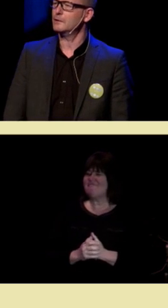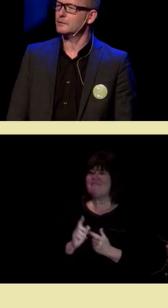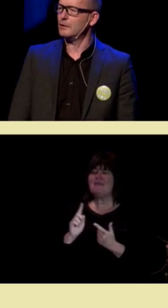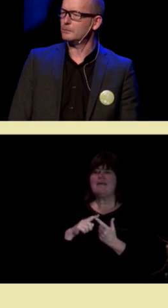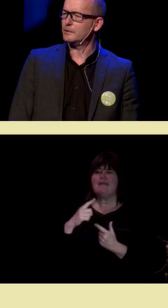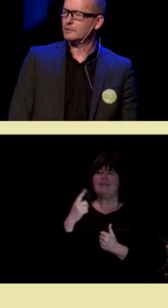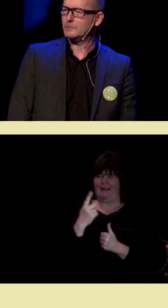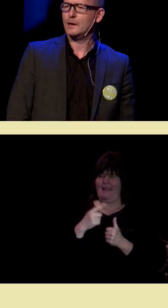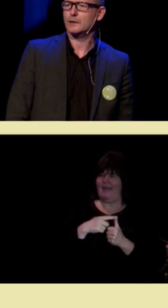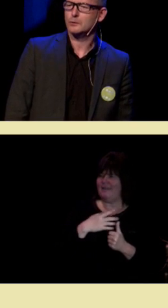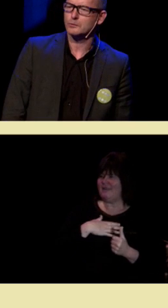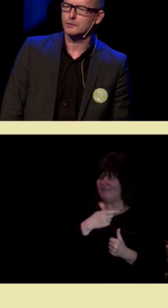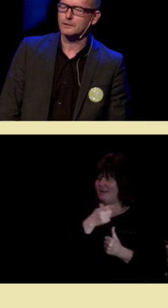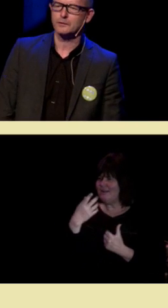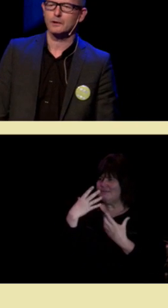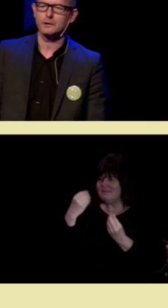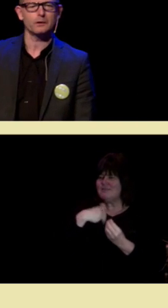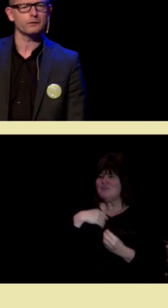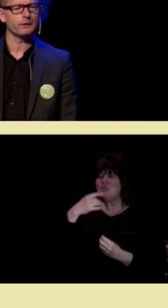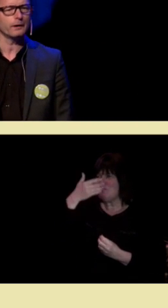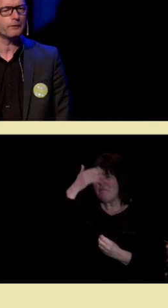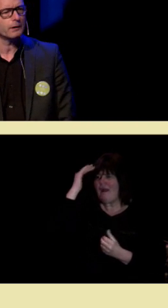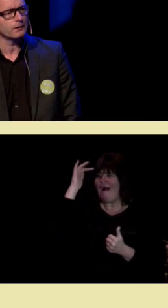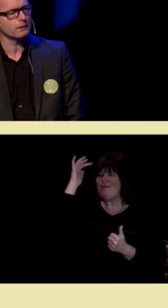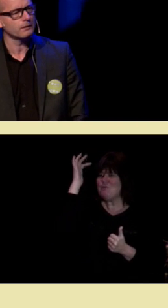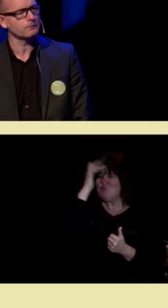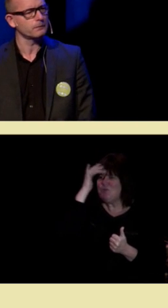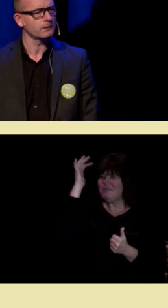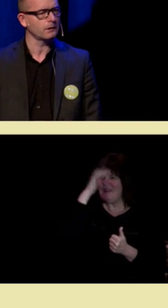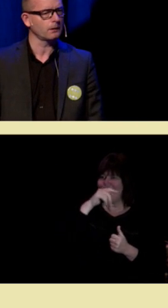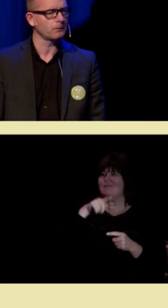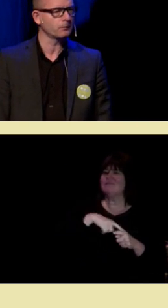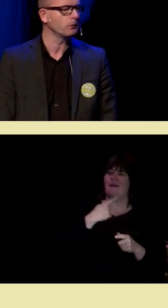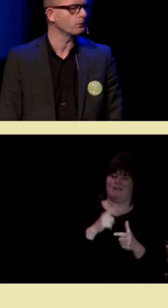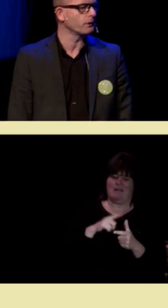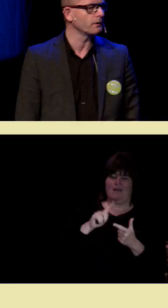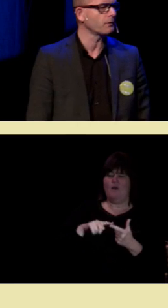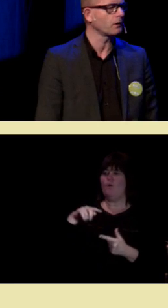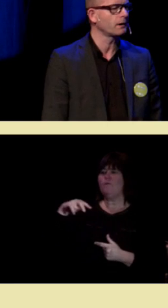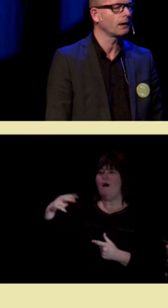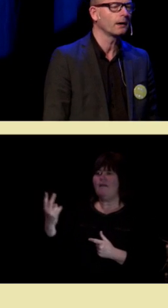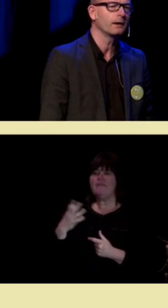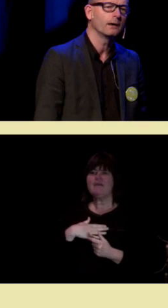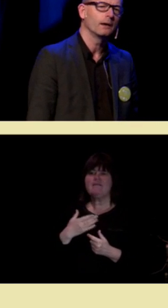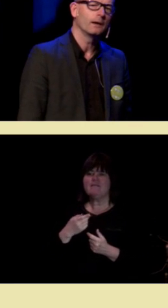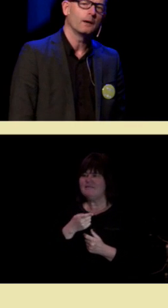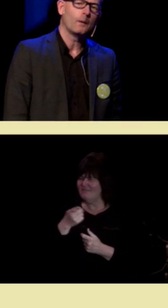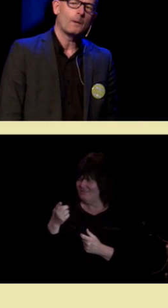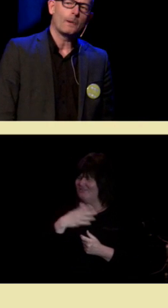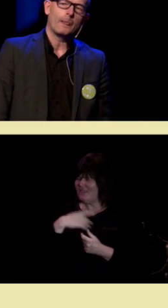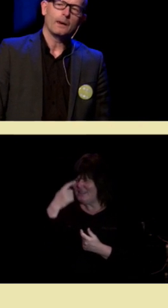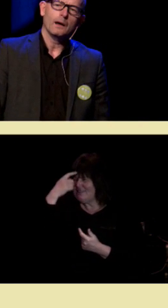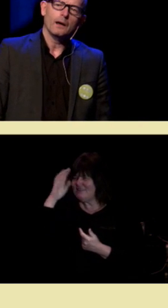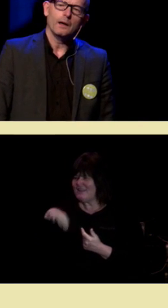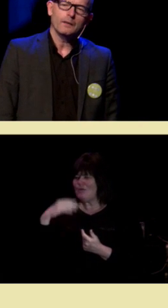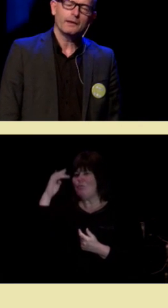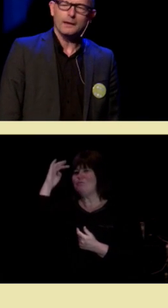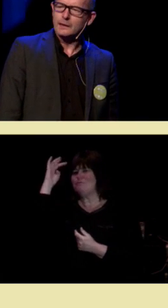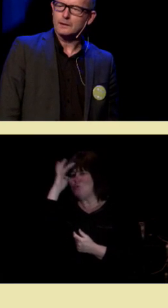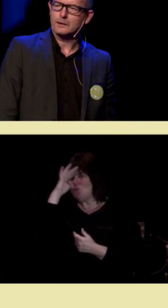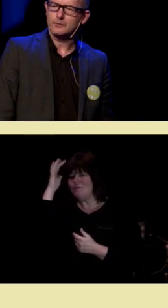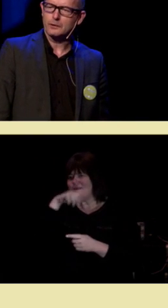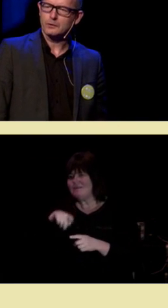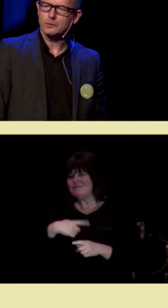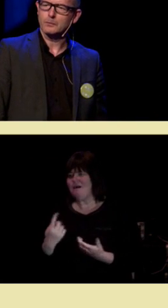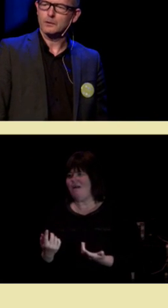jeg vil ha med dere som en gjerne undrende start. Det andre jeg vil ha med som en undrende start, det er det